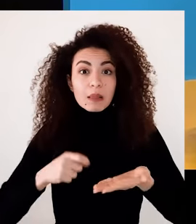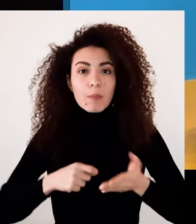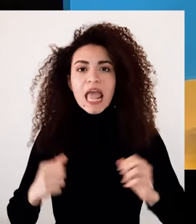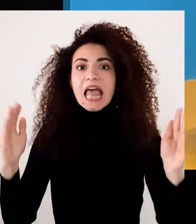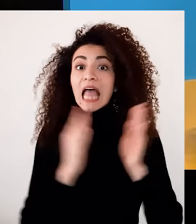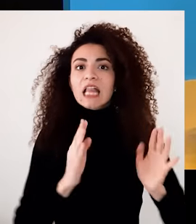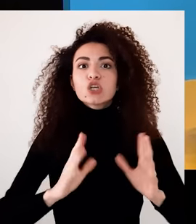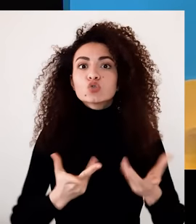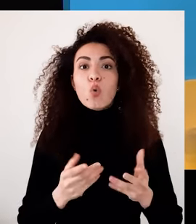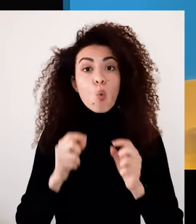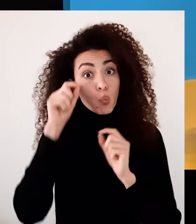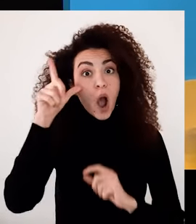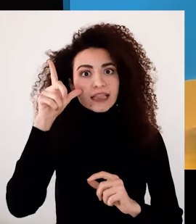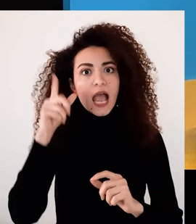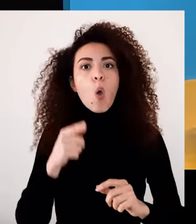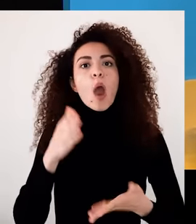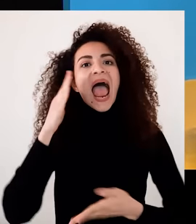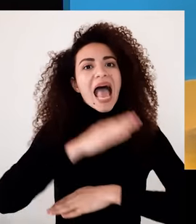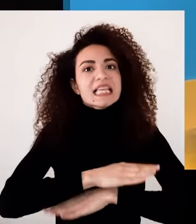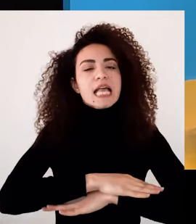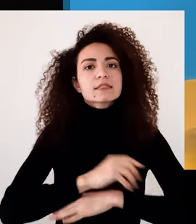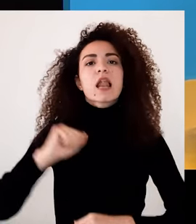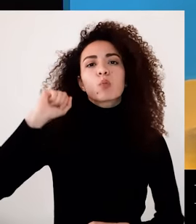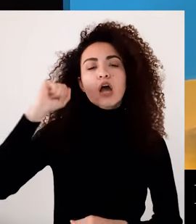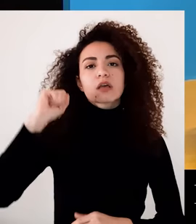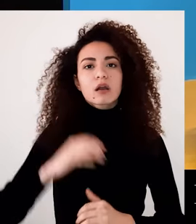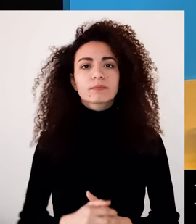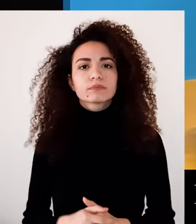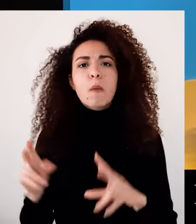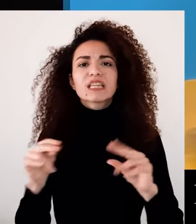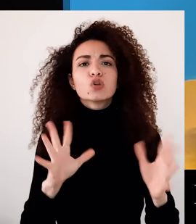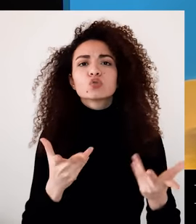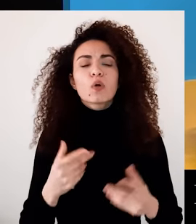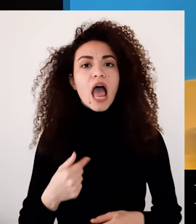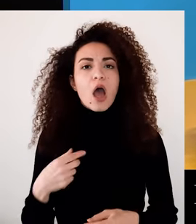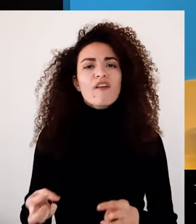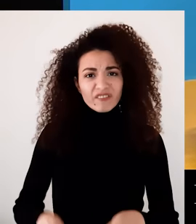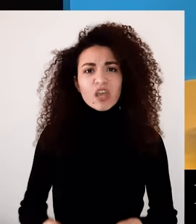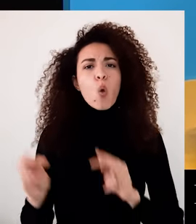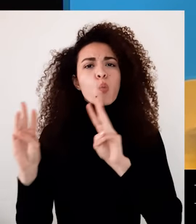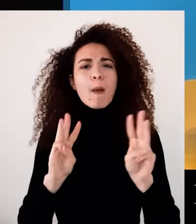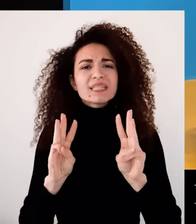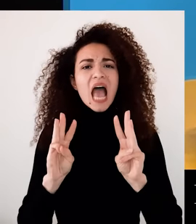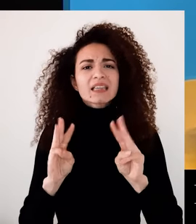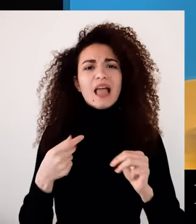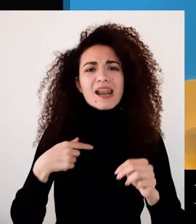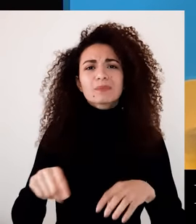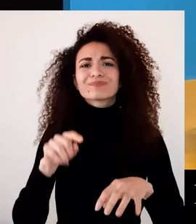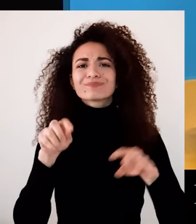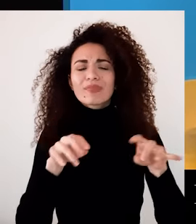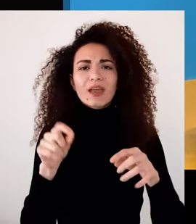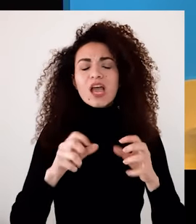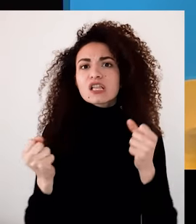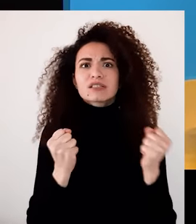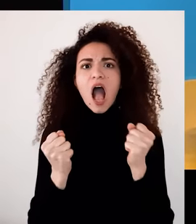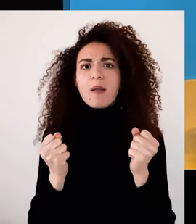عن التحدي هي عامل أساسي لنجاح المناصرة مثلاً أنا أجد صعوبة في تصفح الموقع الإلكتروني